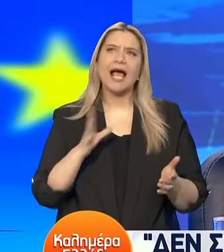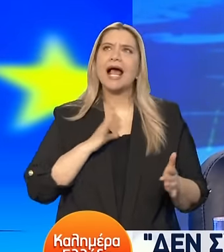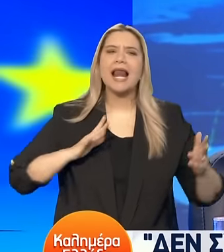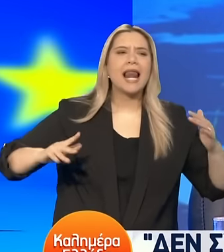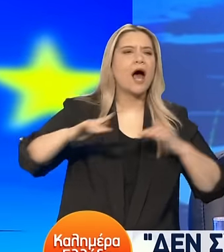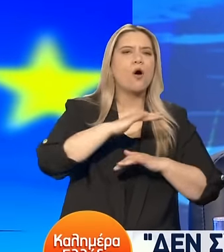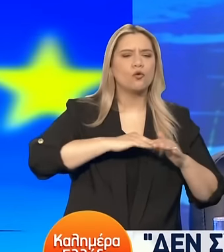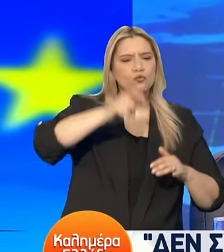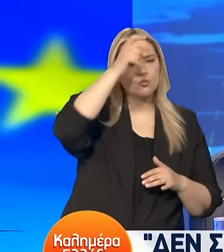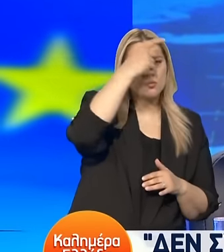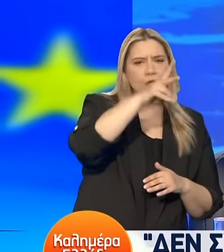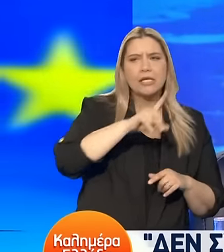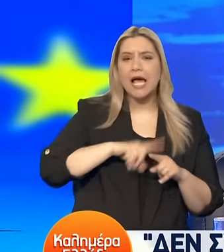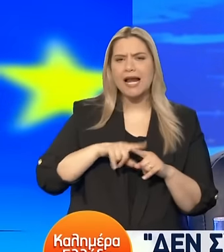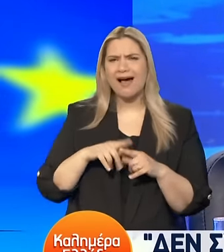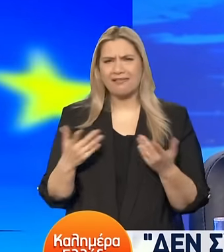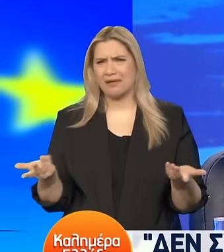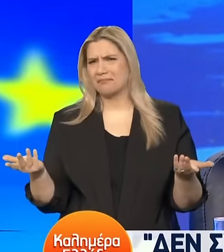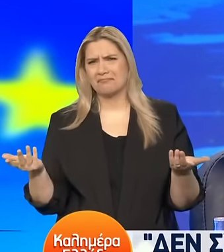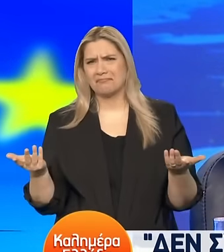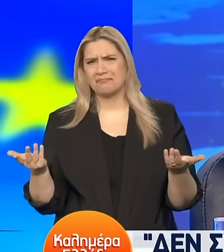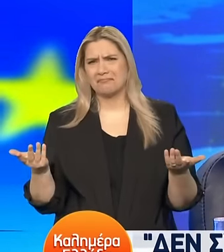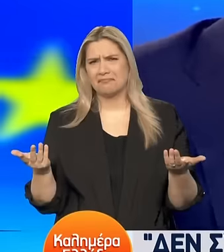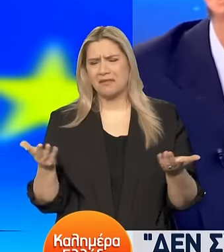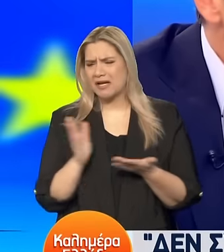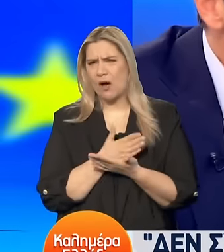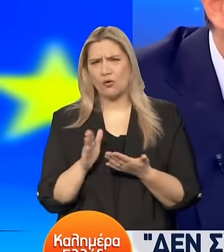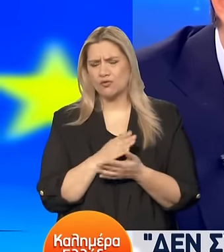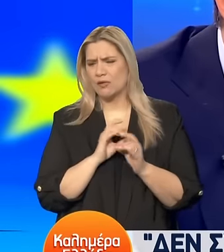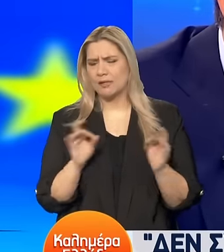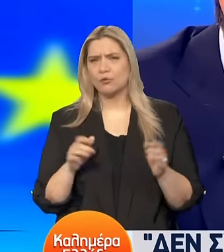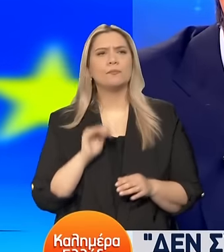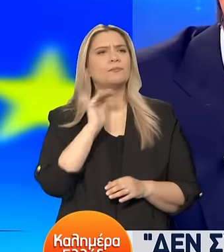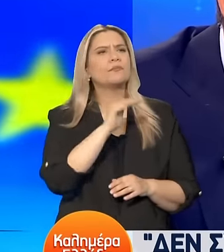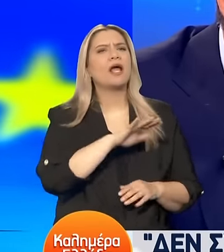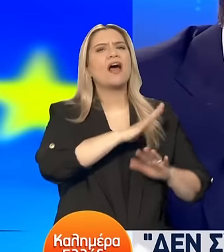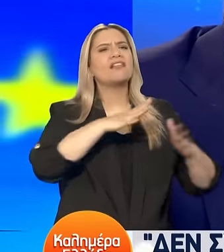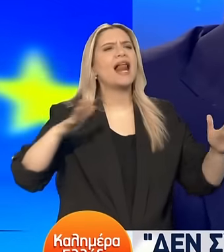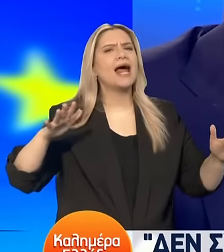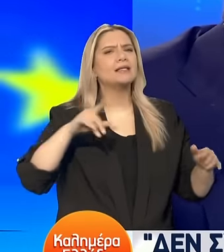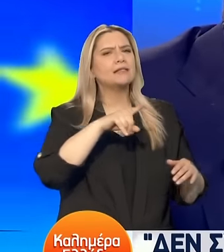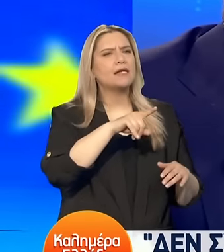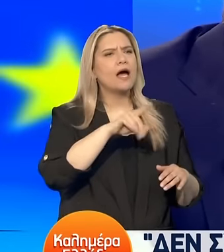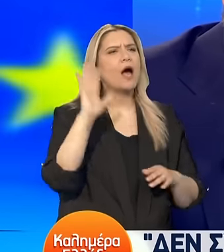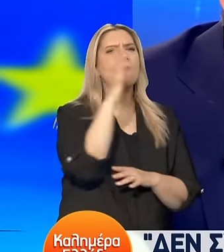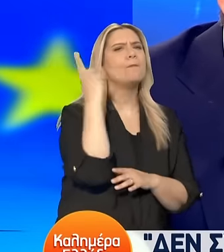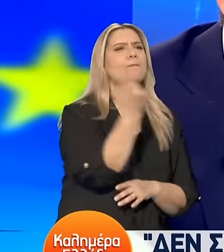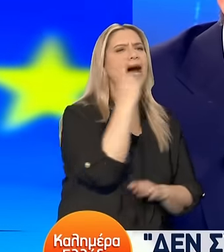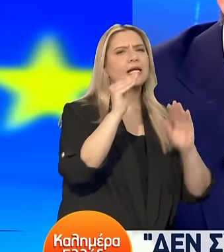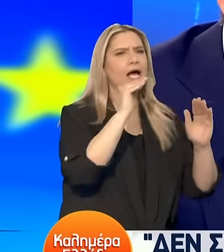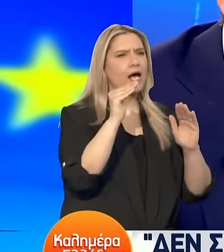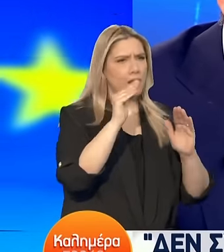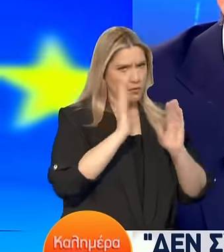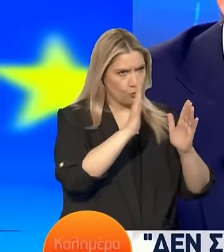Δεν έχουν τίποτα Τα θαλάσσια πάρκα θα προχωρήσουμε Προφανώς θα προχωρήσουμε Παρά τις αντιρρήσεις της